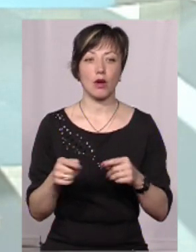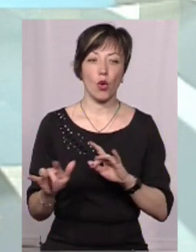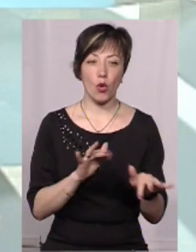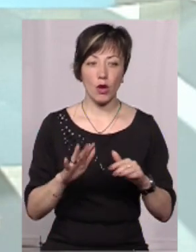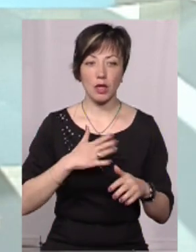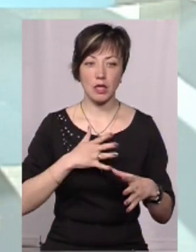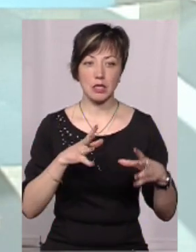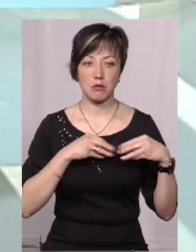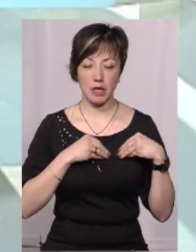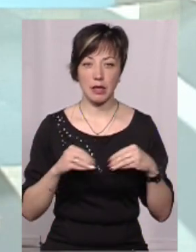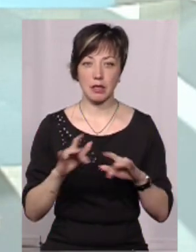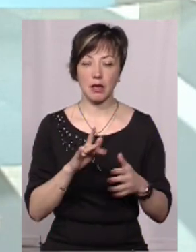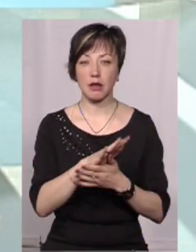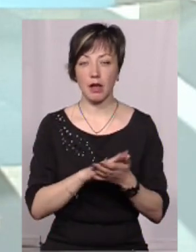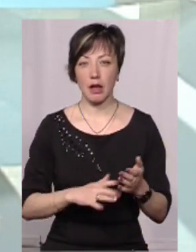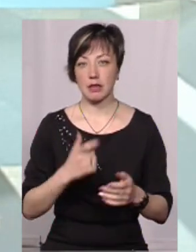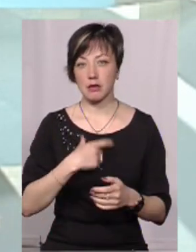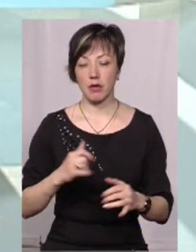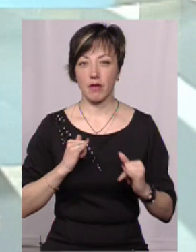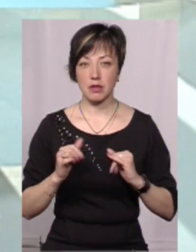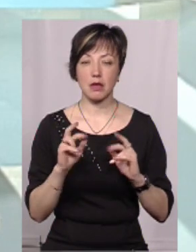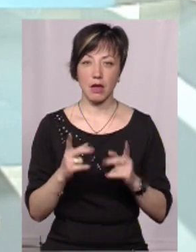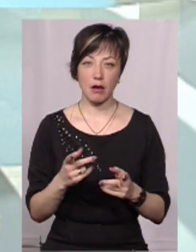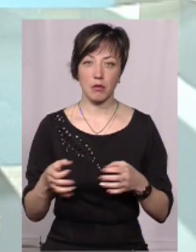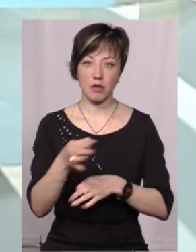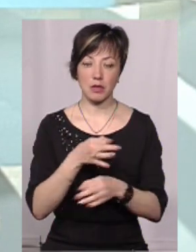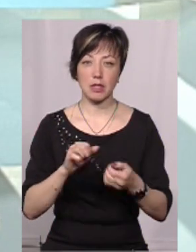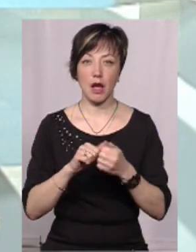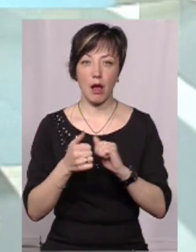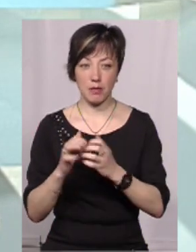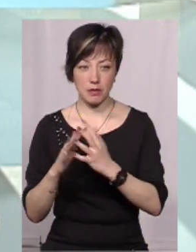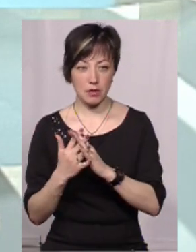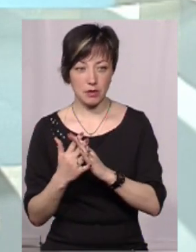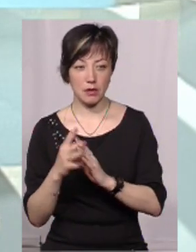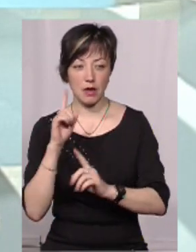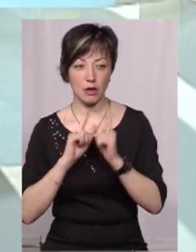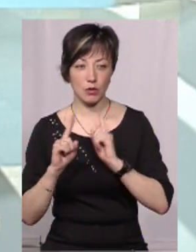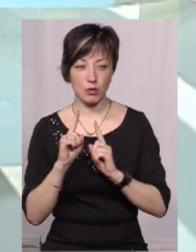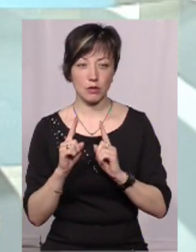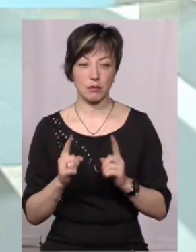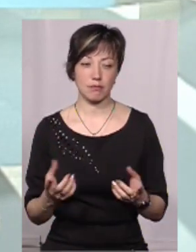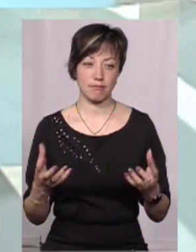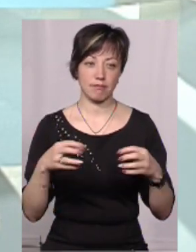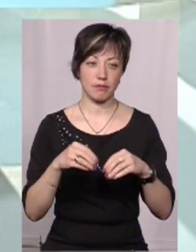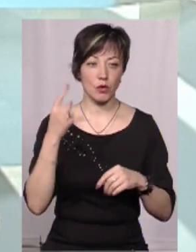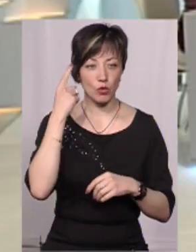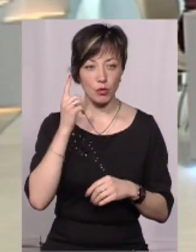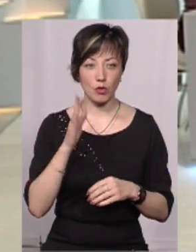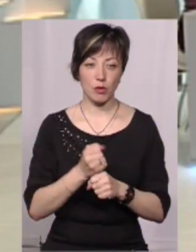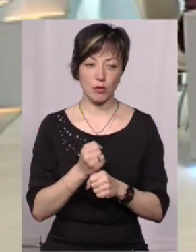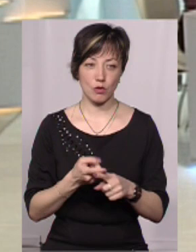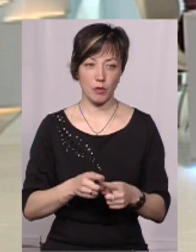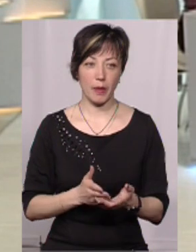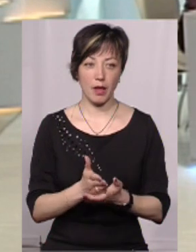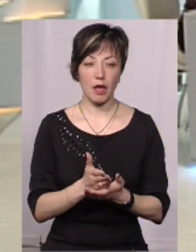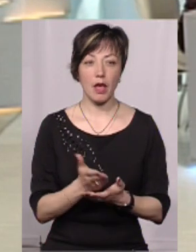кроки наших спільних тій, як далі себе вести, що і як проговорити з Кам'янською сільською радою. Тому, думаю, ми будемо